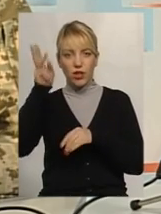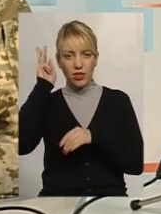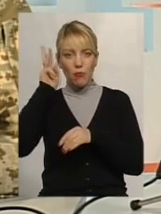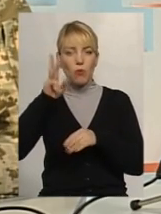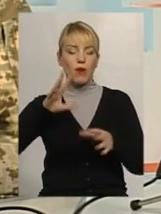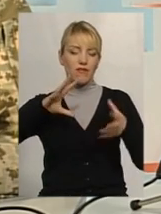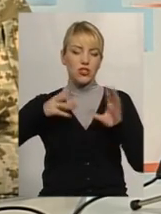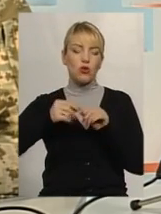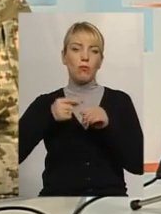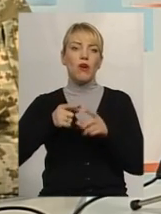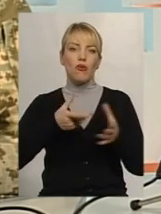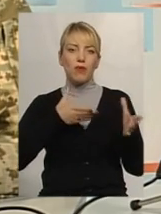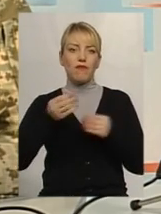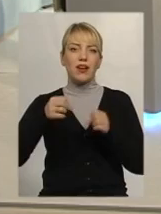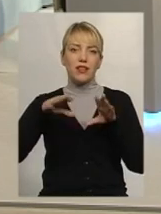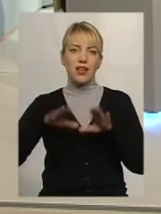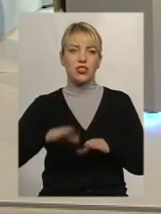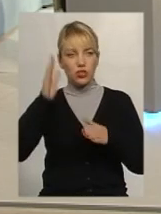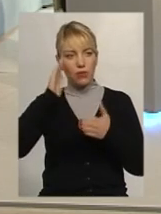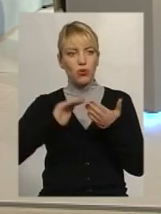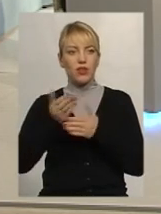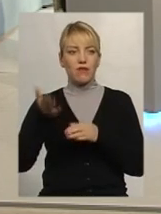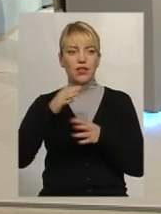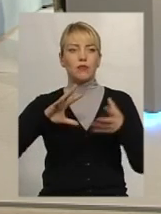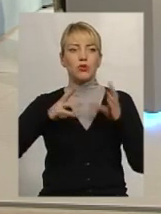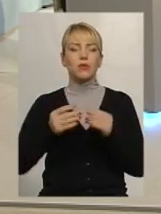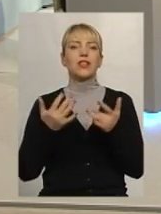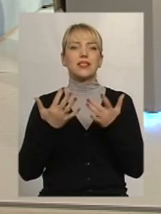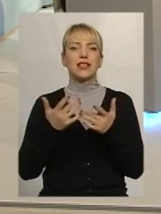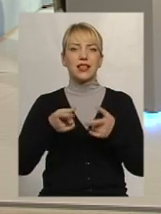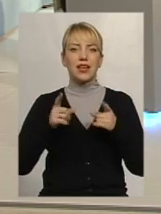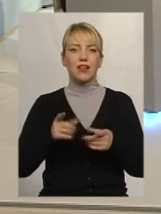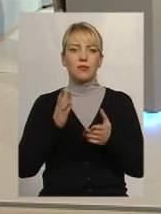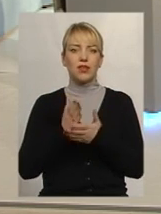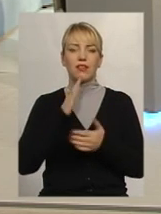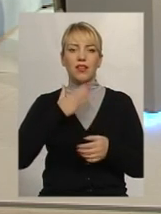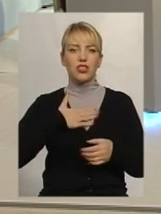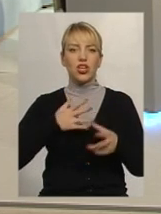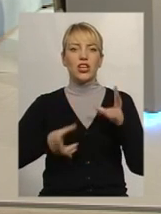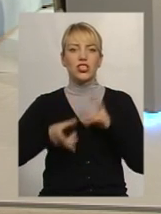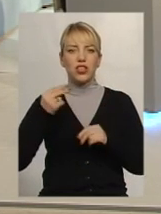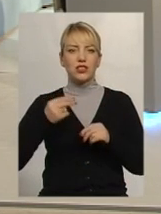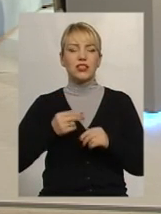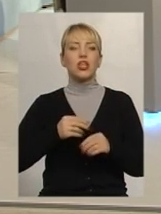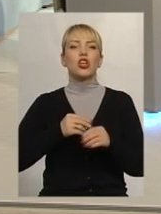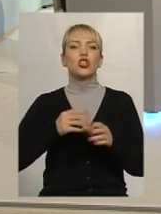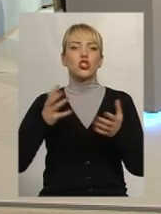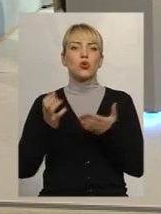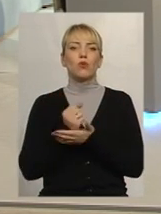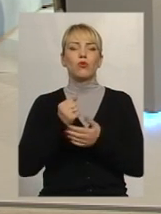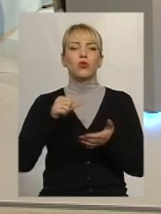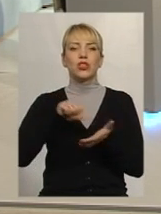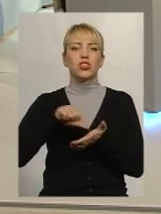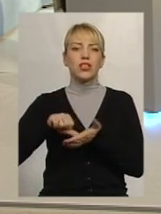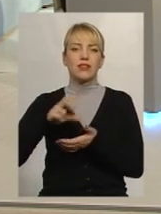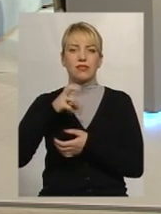впливає на рішення політики. Давайте підсумуємо, наскільки реальними є наші шанси все ж таки здобути членство у НАТО.